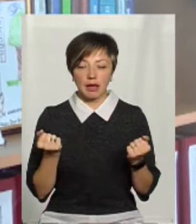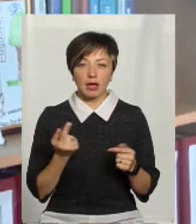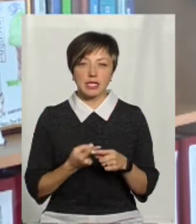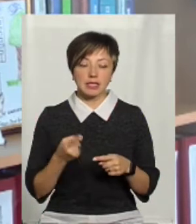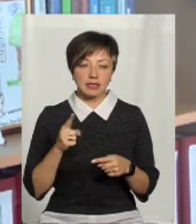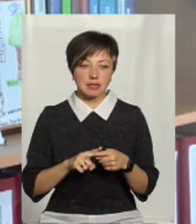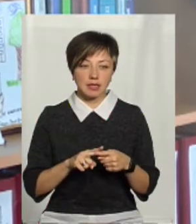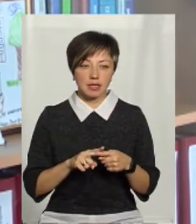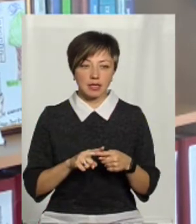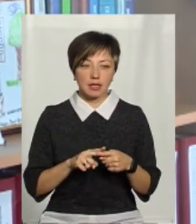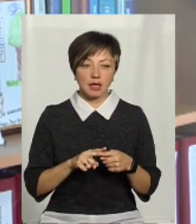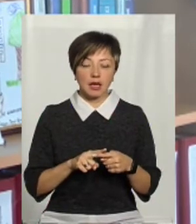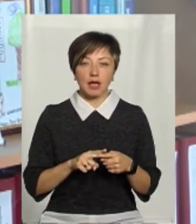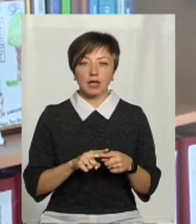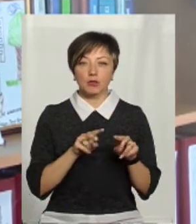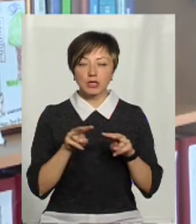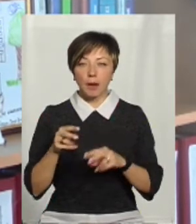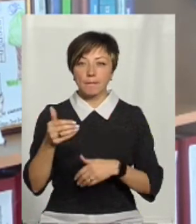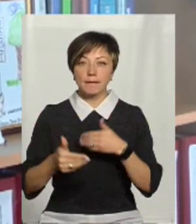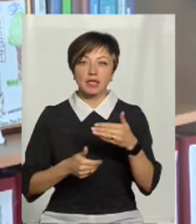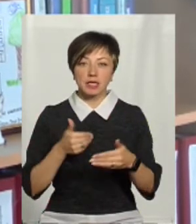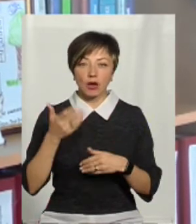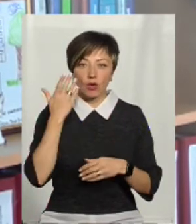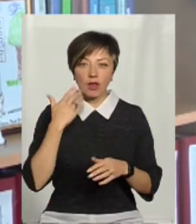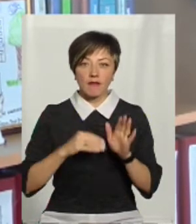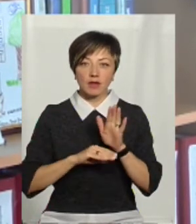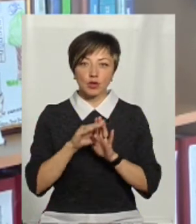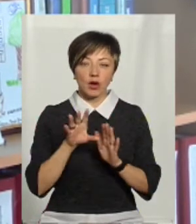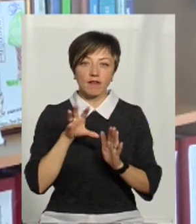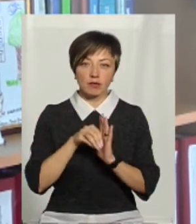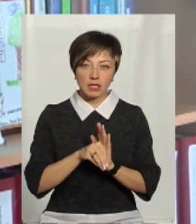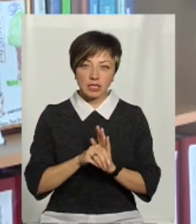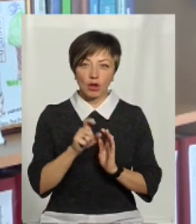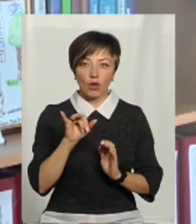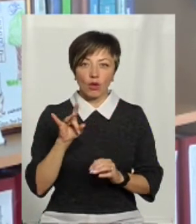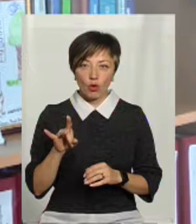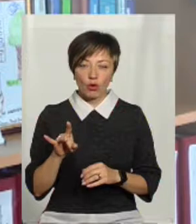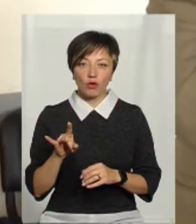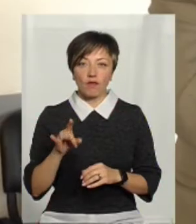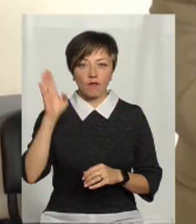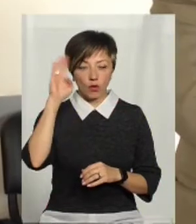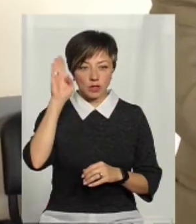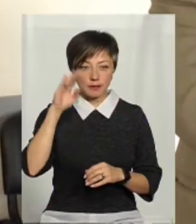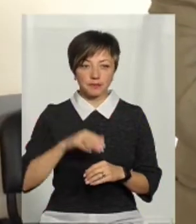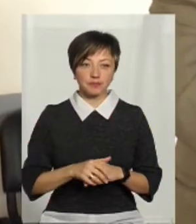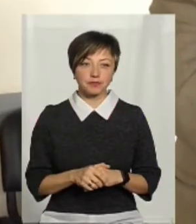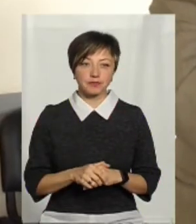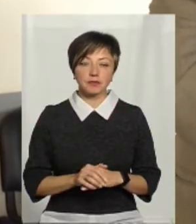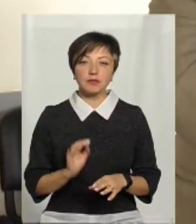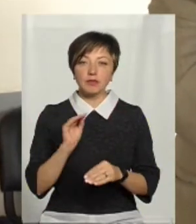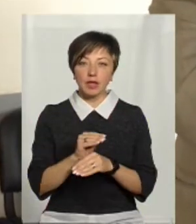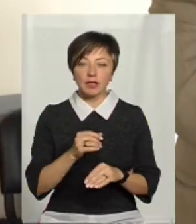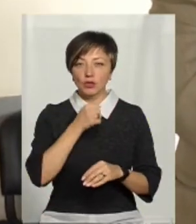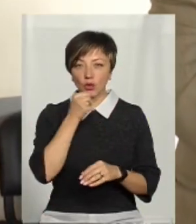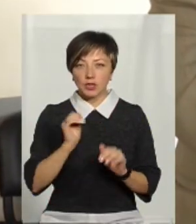Це спостерігається в басейнах, коли високий вміст хлору в воді. Ігор Баланюк додає, з